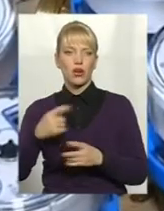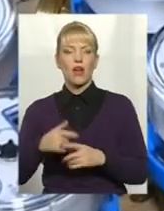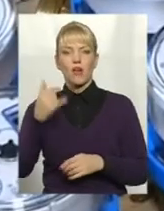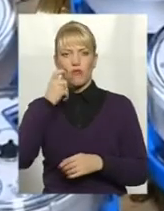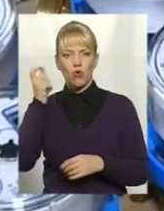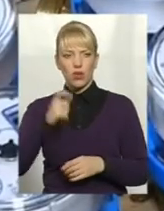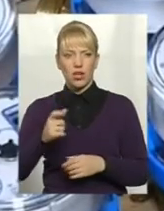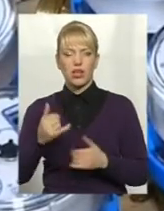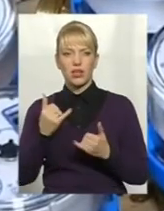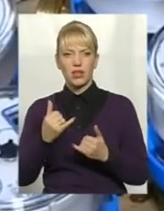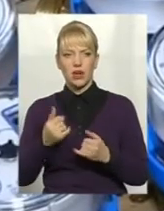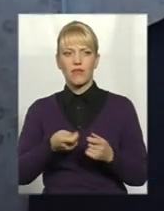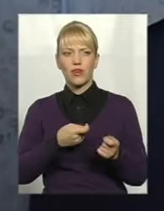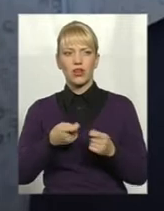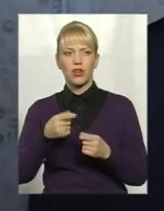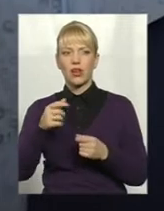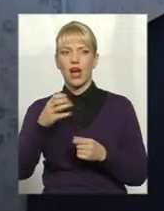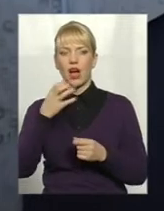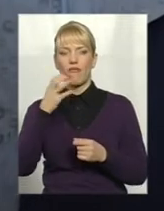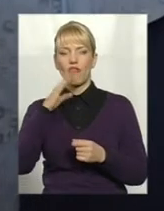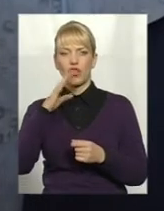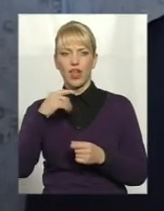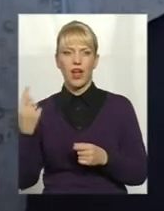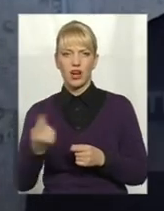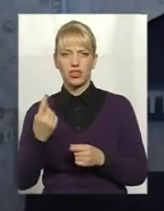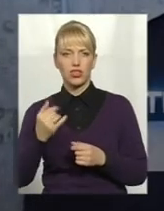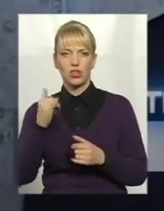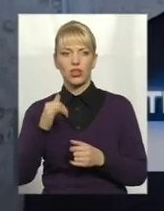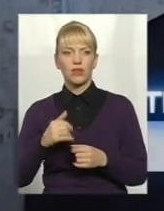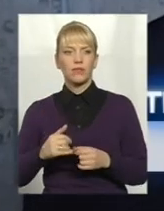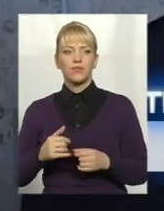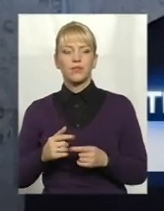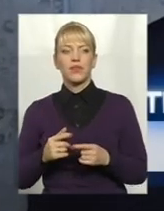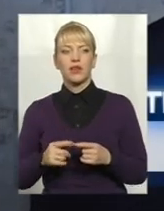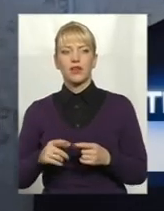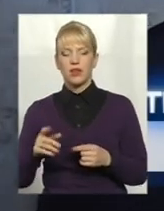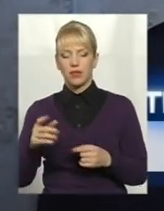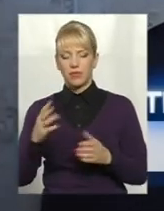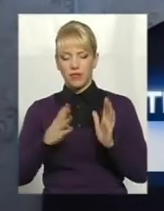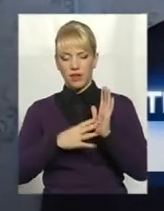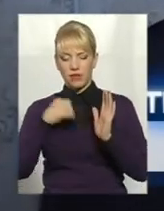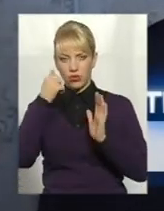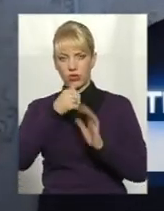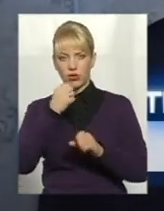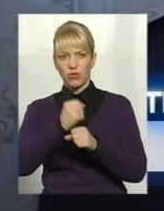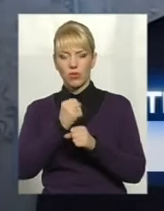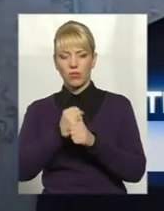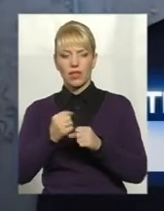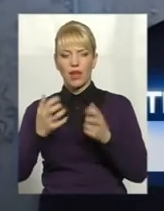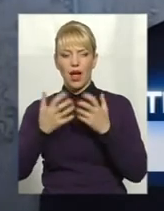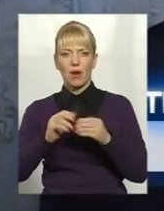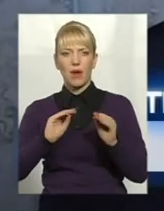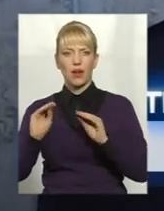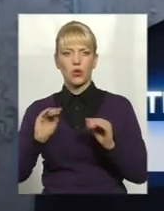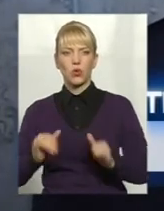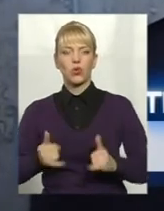тутешні лічильники води. Ми приборний завод, ми все життя, 49 років робили апаратуру для авіації.